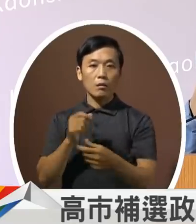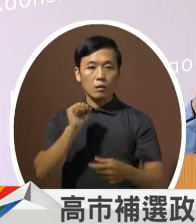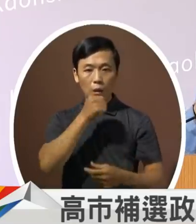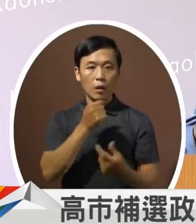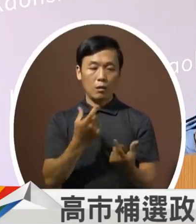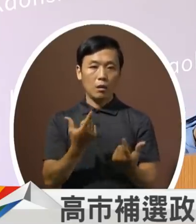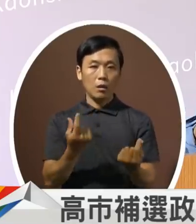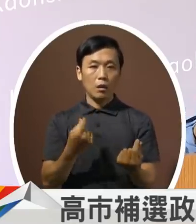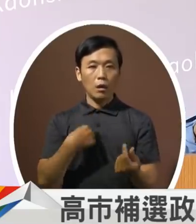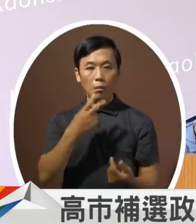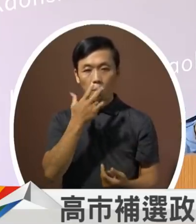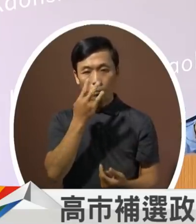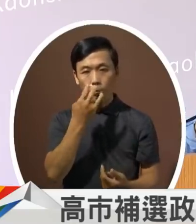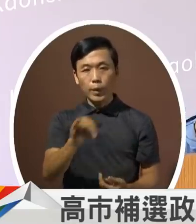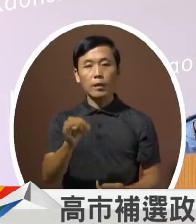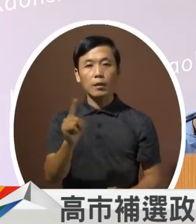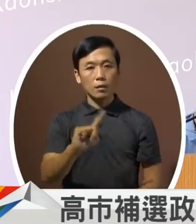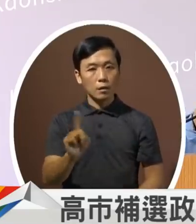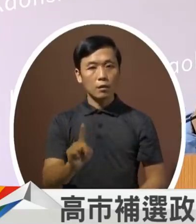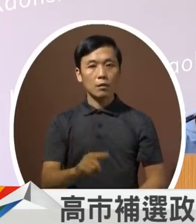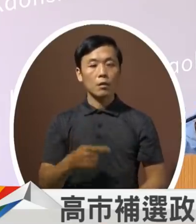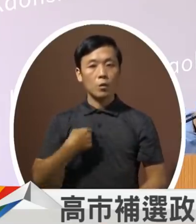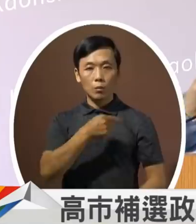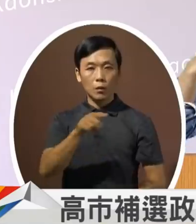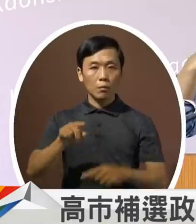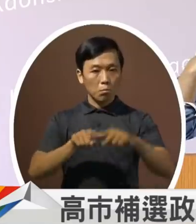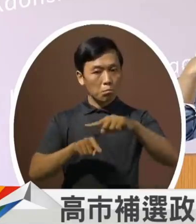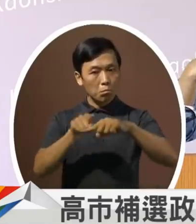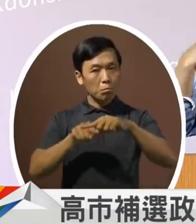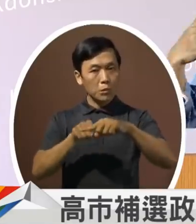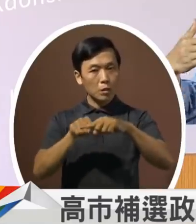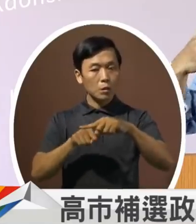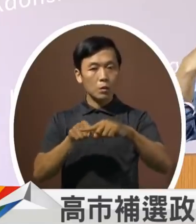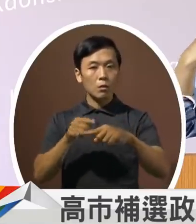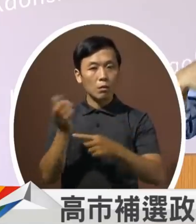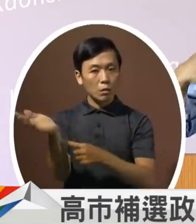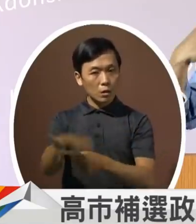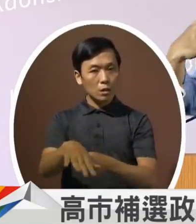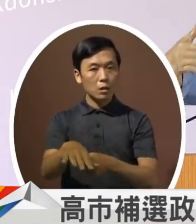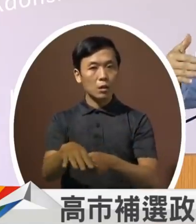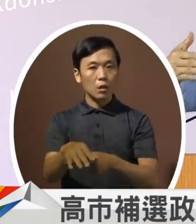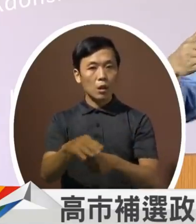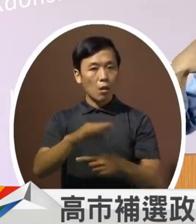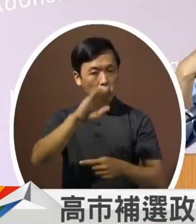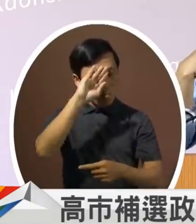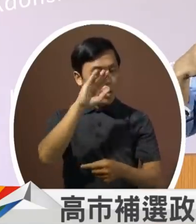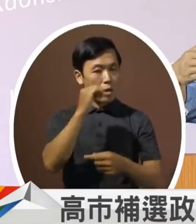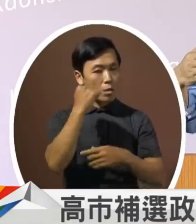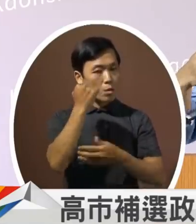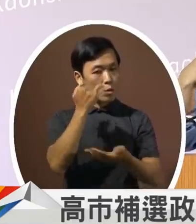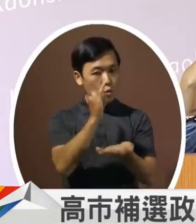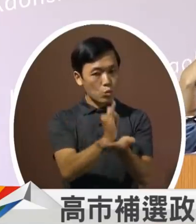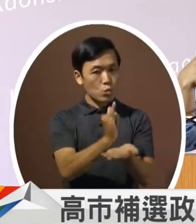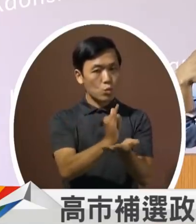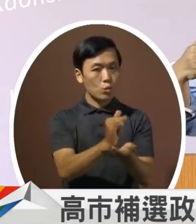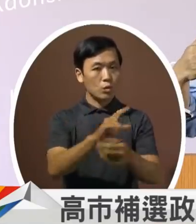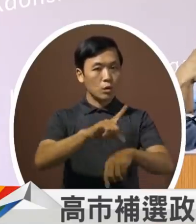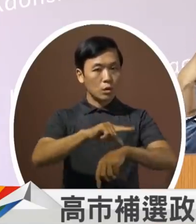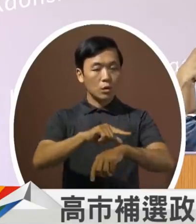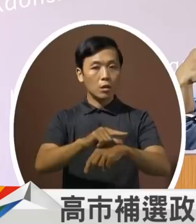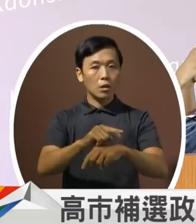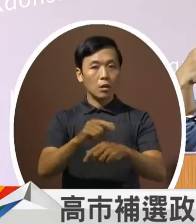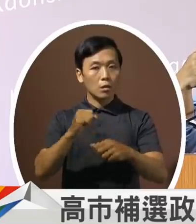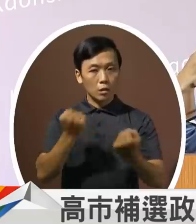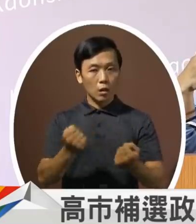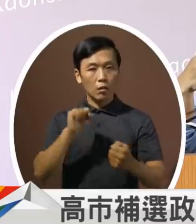可是很不幸的是什么我们的平均死亡的作病跟死亡的时间在台